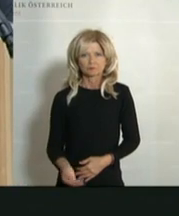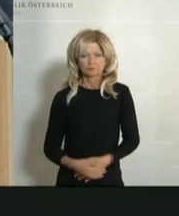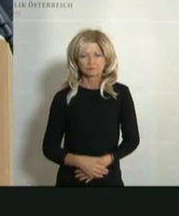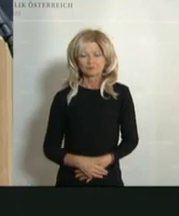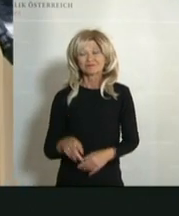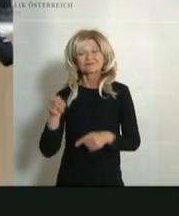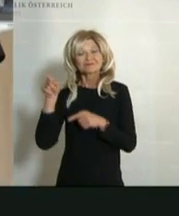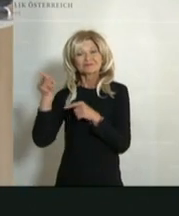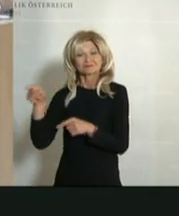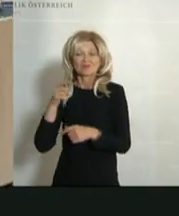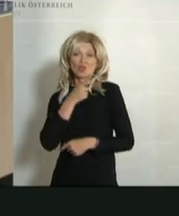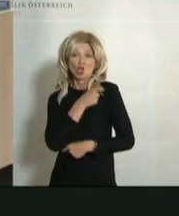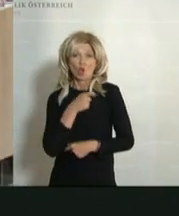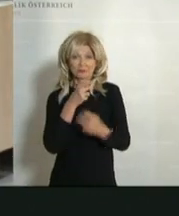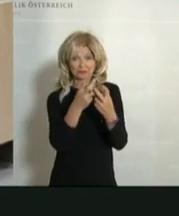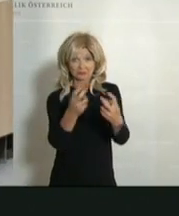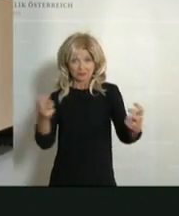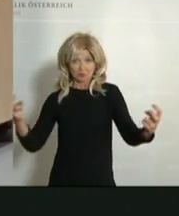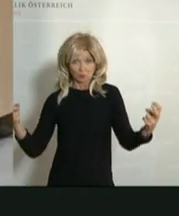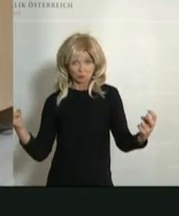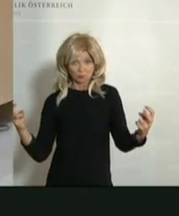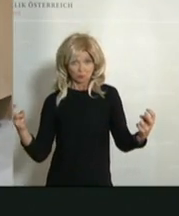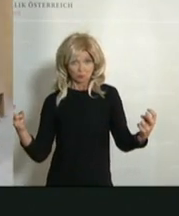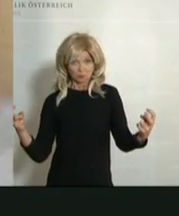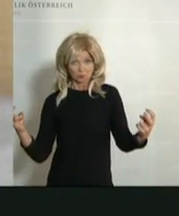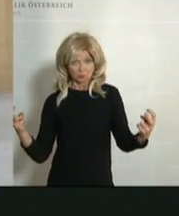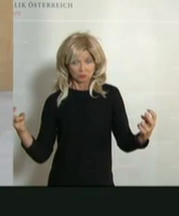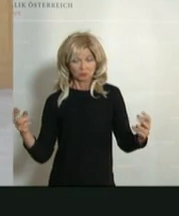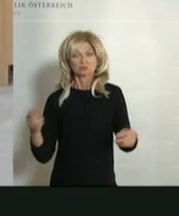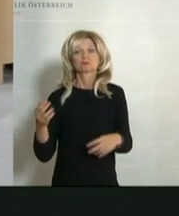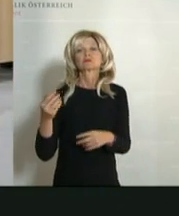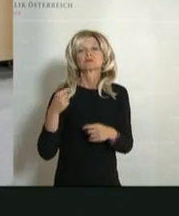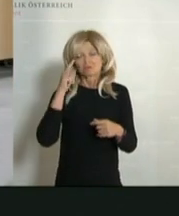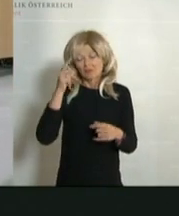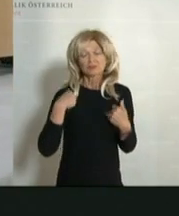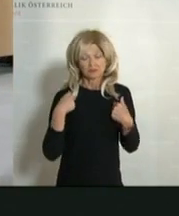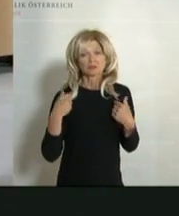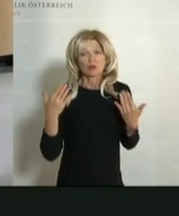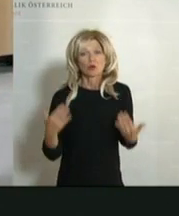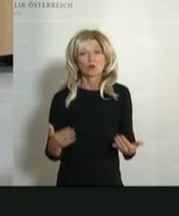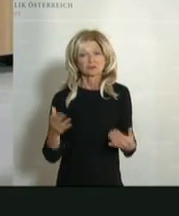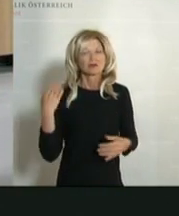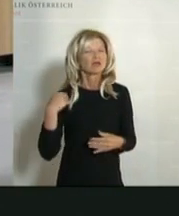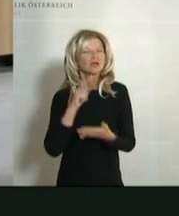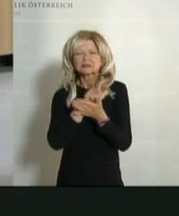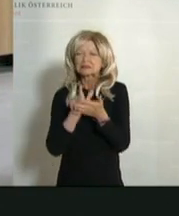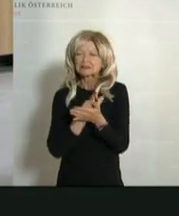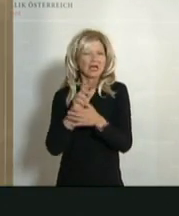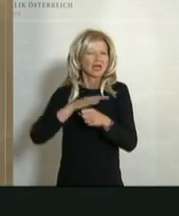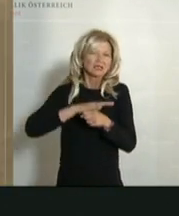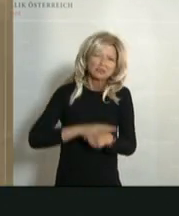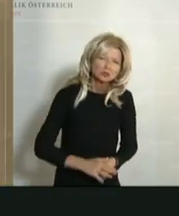Diese Kommission, und das wissen wir heute, und das war der Auftrag, hat unter erheblichem Zeitdruck gearbeitet und umso bemerkenswerter, wie